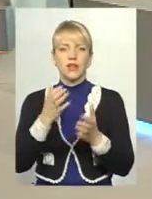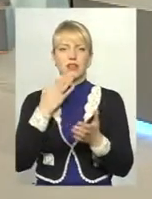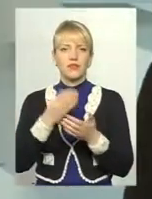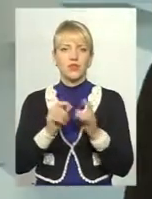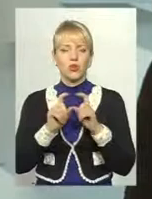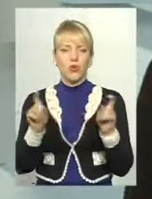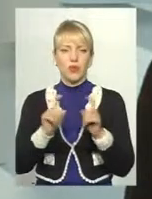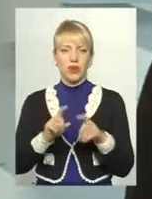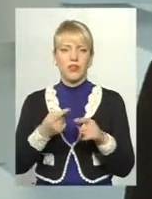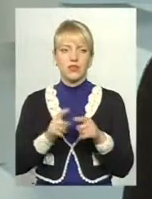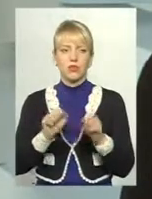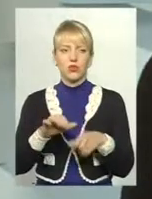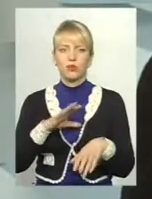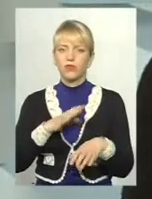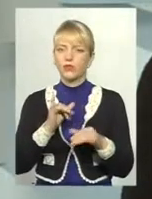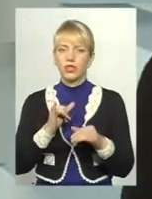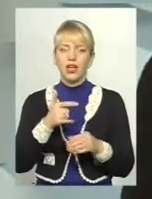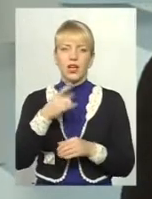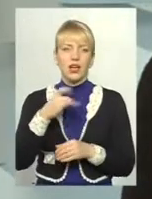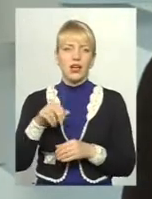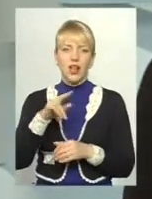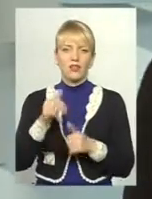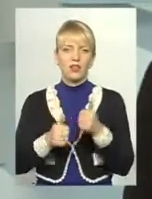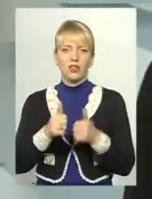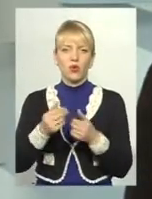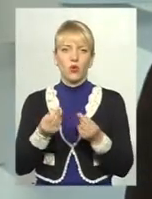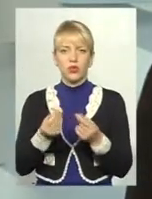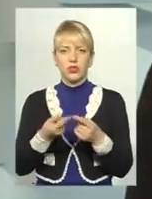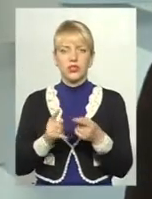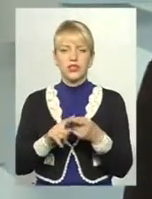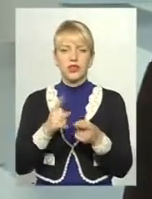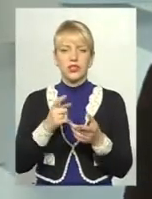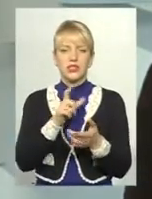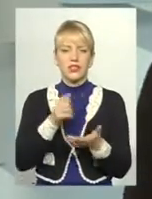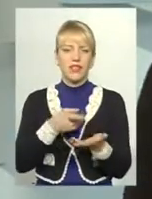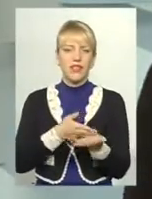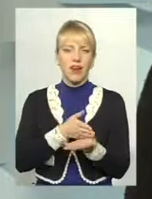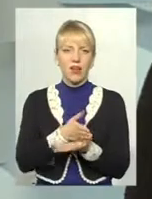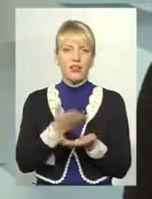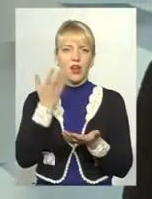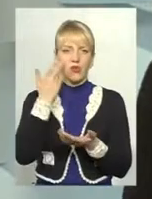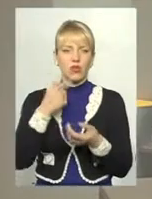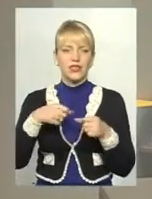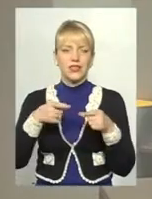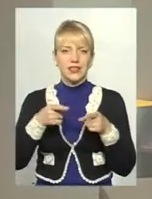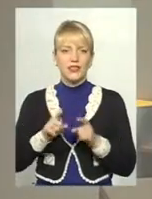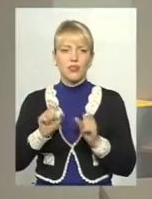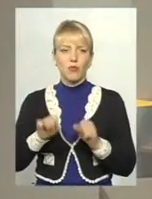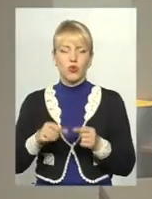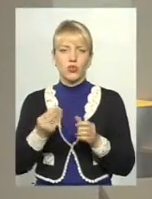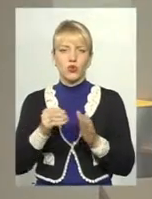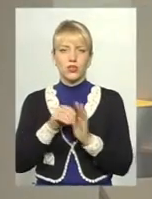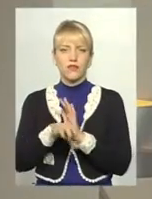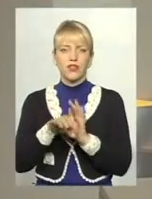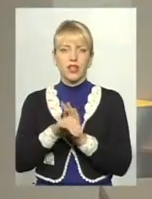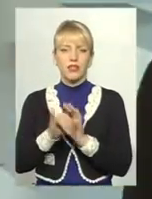Це можуть бути, звичайно, і грантові кошти, тому що це є один із тих варіантів, коли дійсно можна ці кошти вкласти